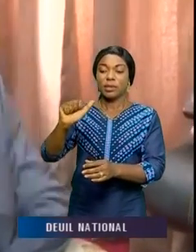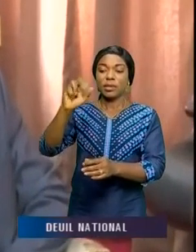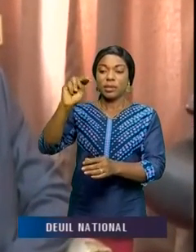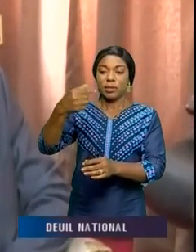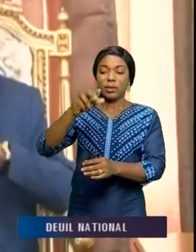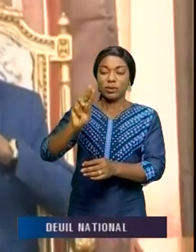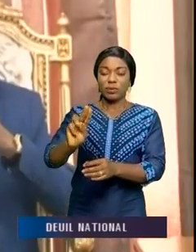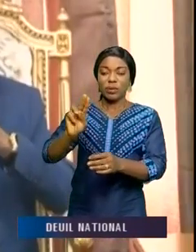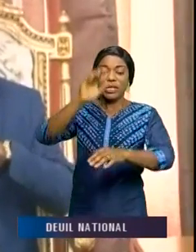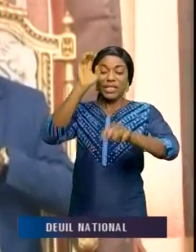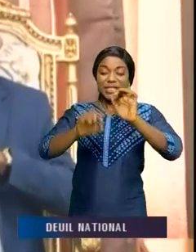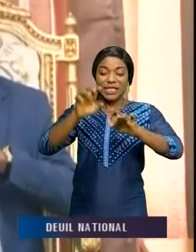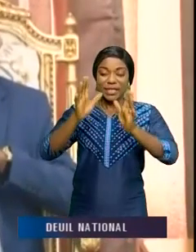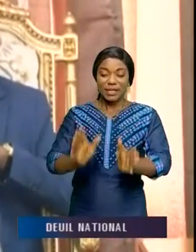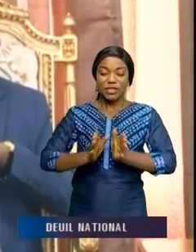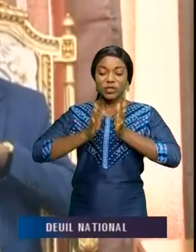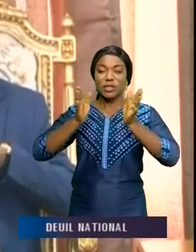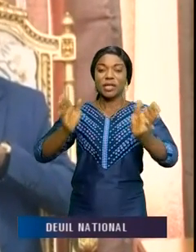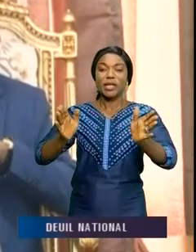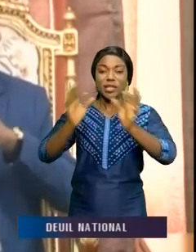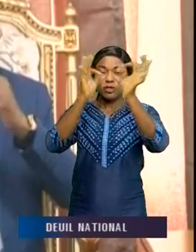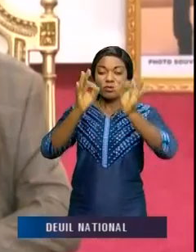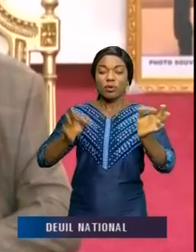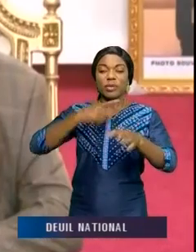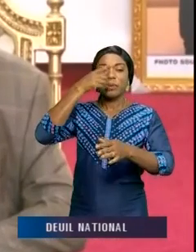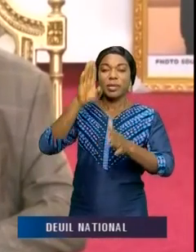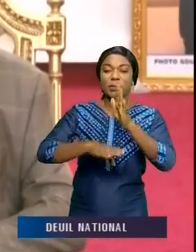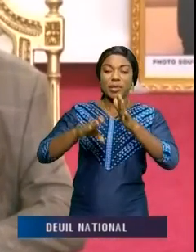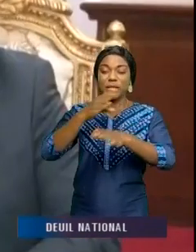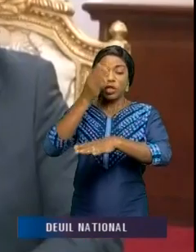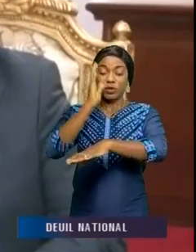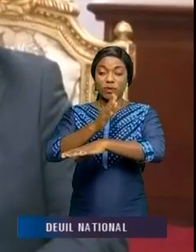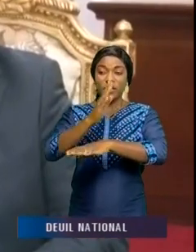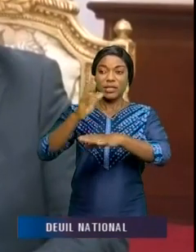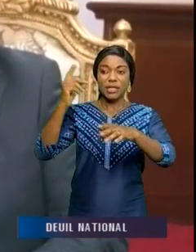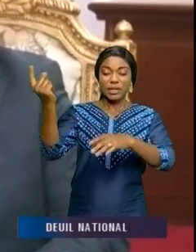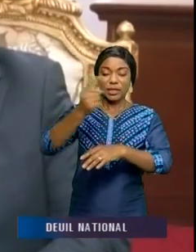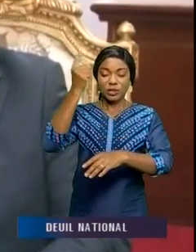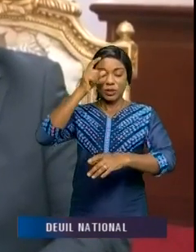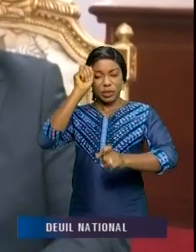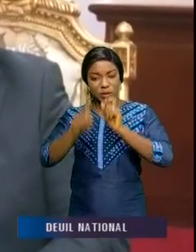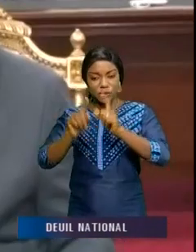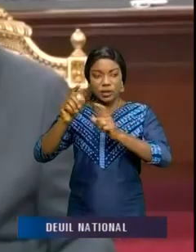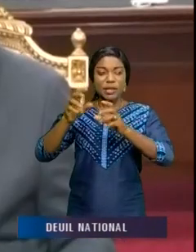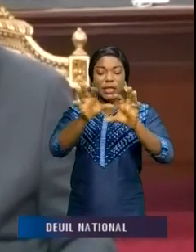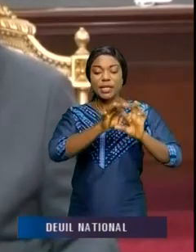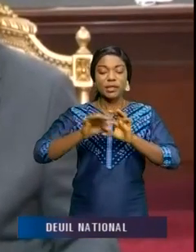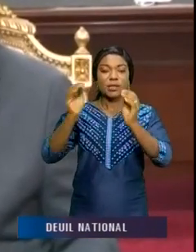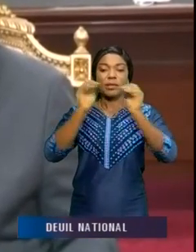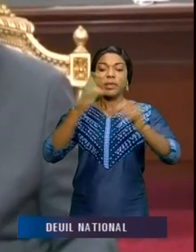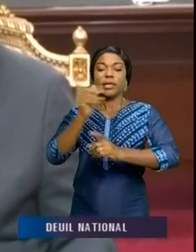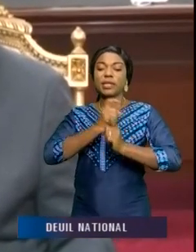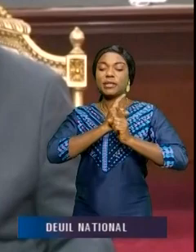du Forum des Parlements de la Conférence internationale sur la région des Grands Lacs, les questions relatives à la paix, à la